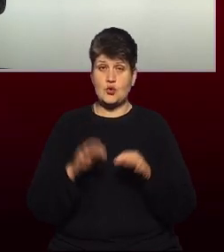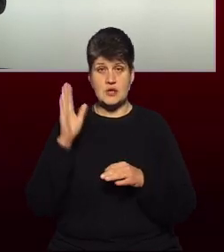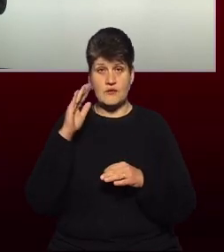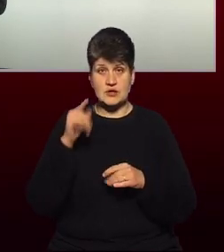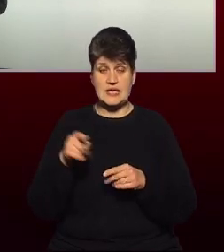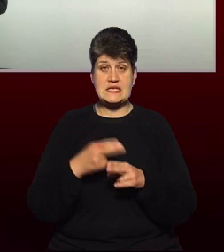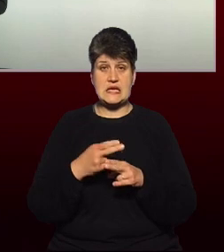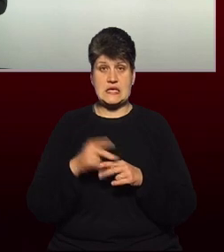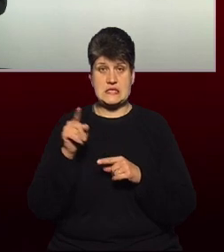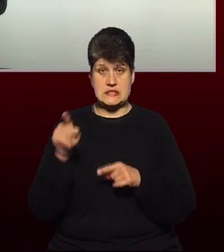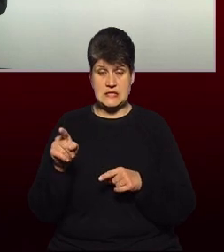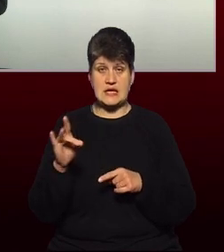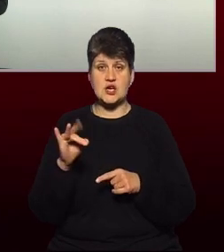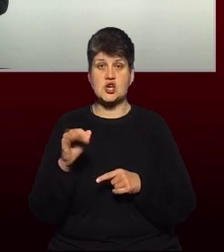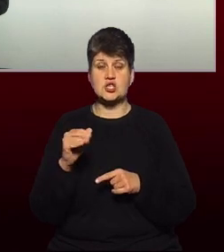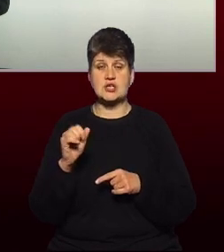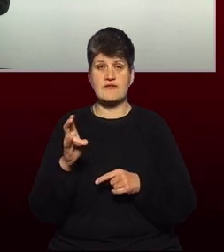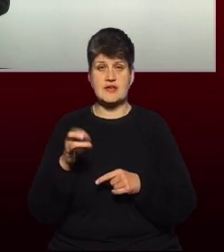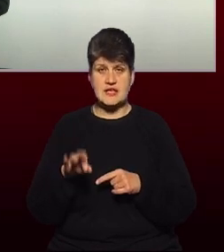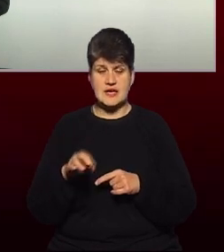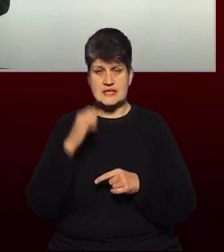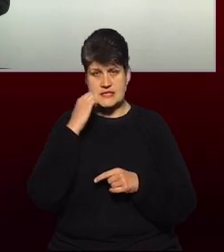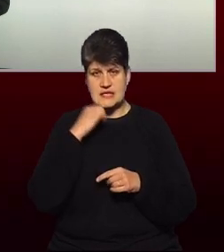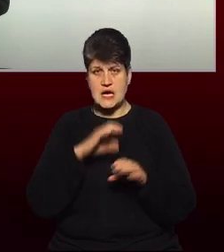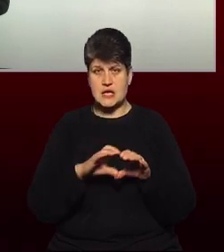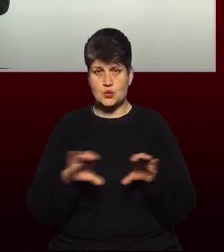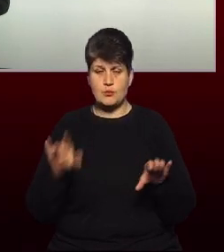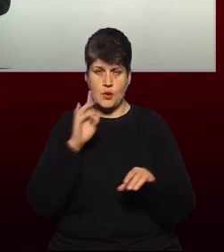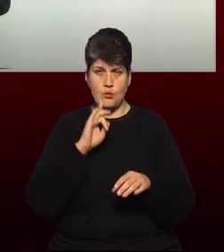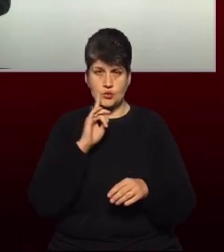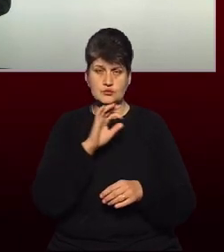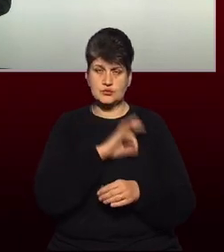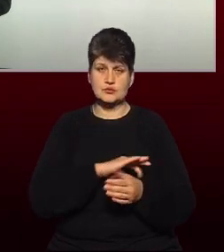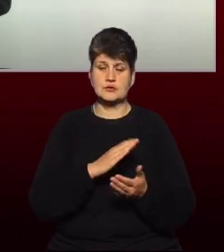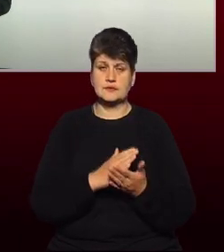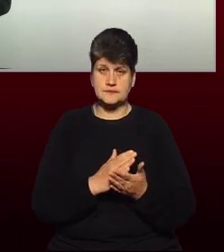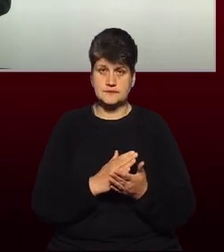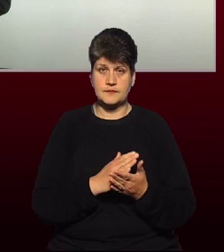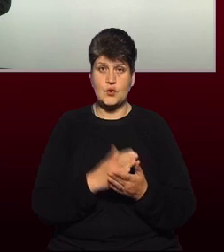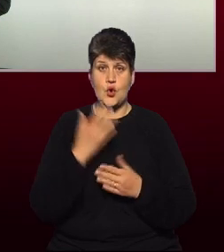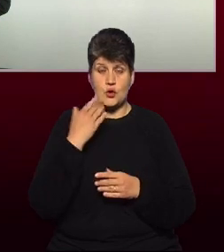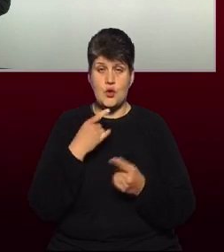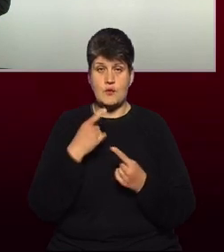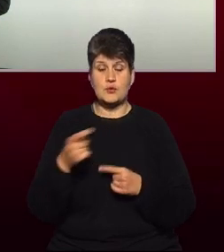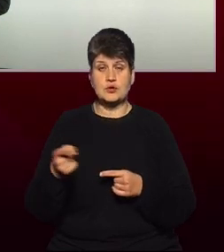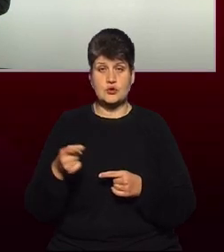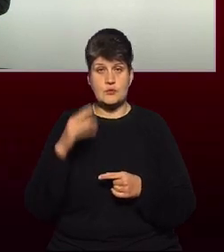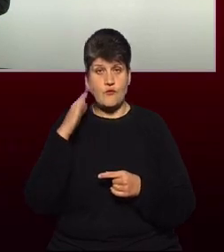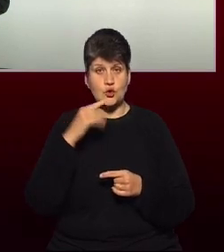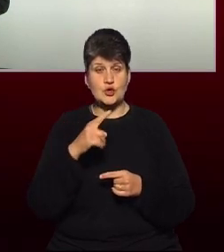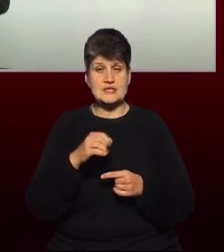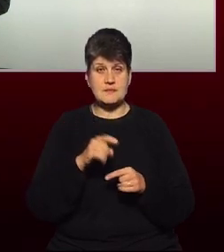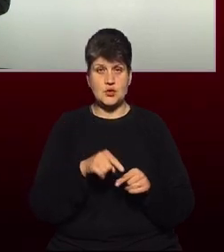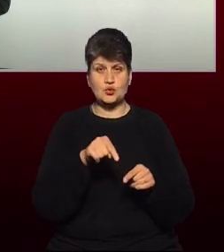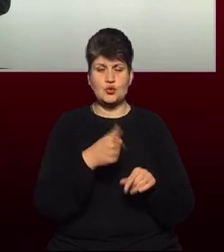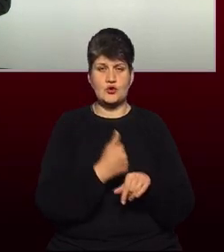і ржавіння труб старих, які ще поки що експлуатуються. То, коли говоримо про Тернопільський водозабір, то тут основна причина,